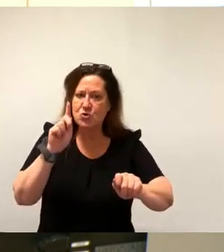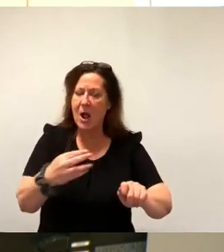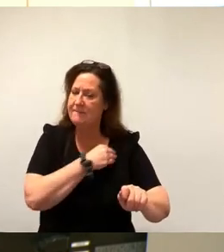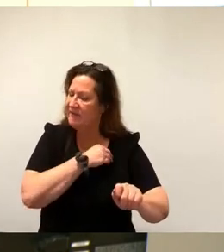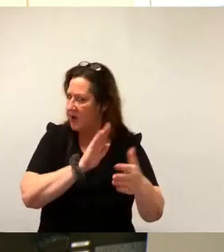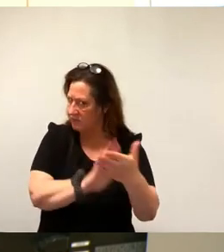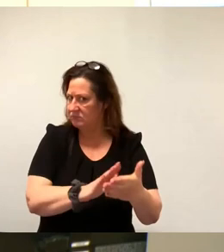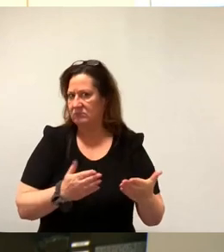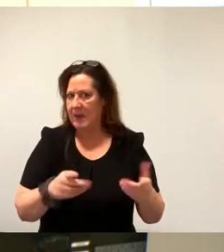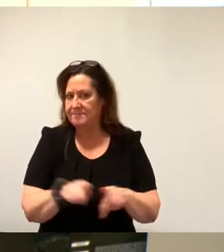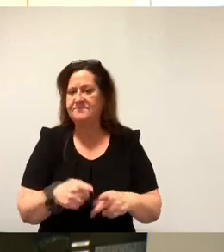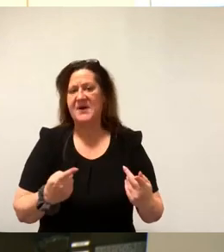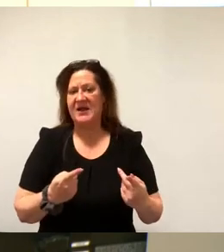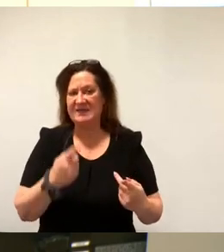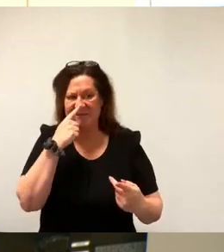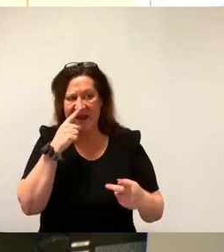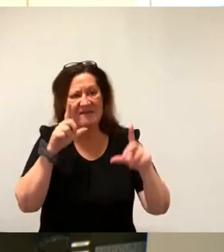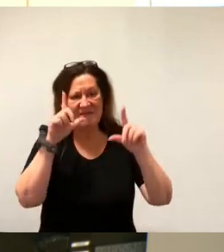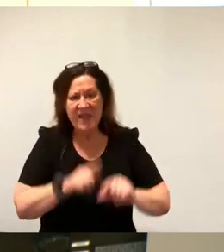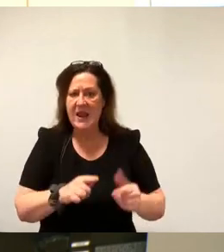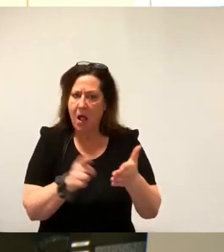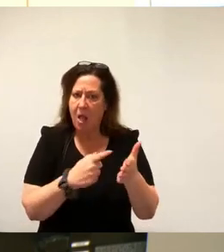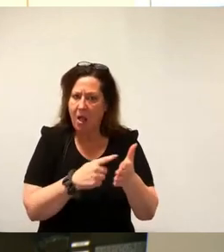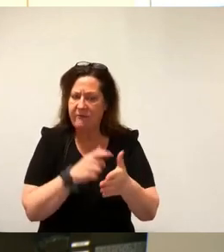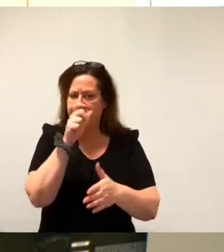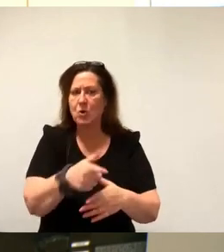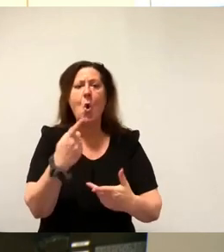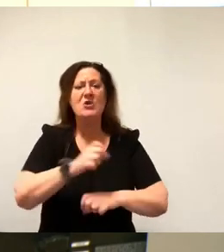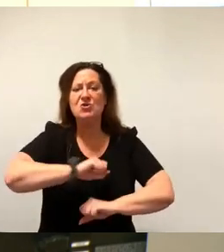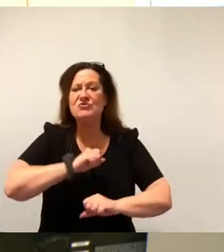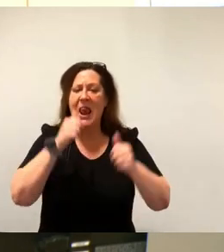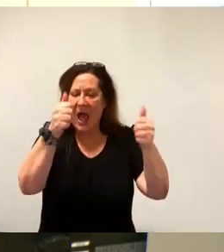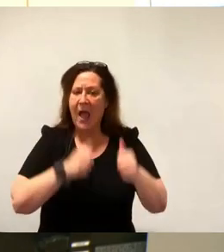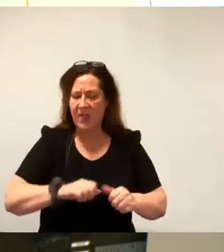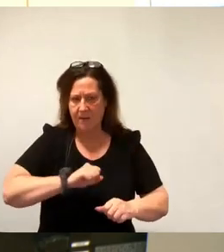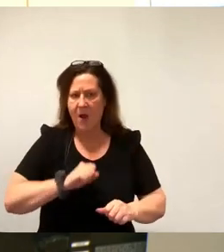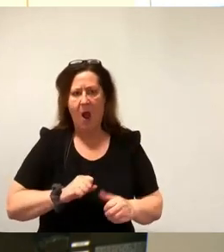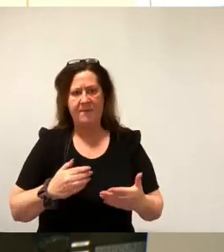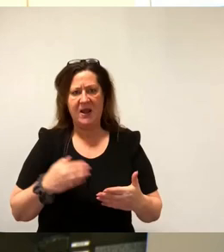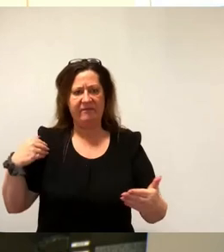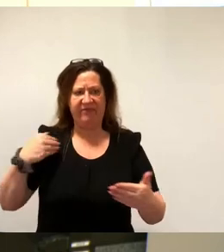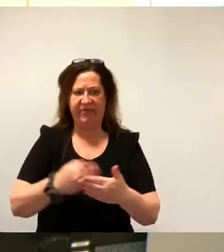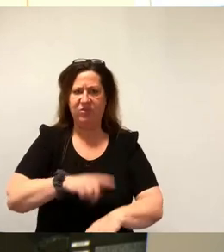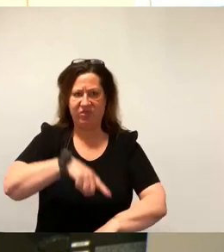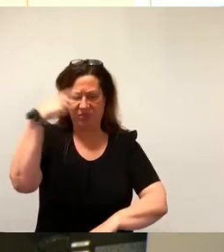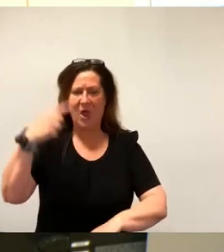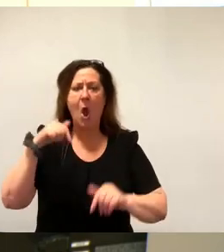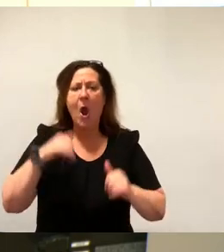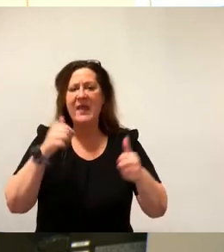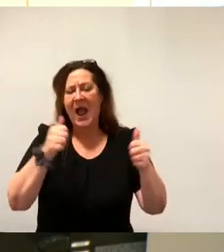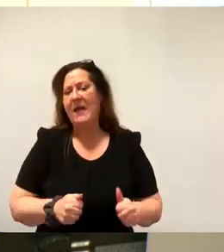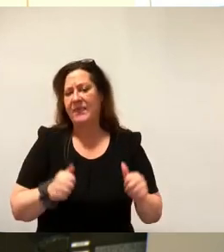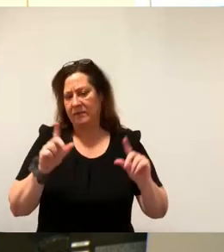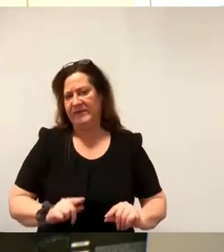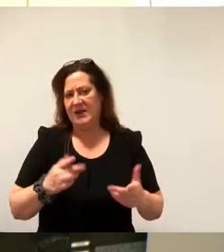Anforderungen stellt oder auch in der Vergangenheit mal schneller die Anträge bearbeitet hätte, wären die Problemlagen heutzutage deutlich kleiner. Daher fordern wir als FDP,